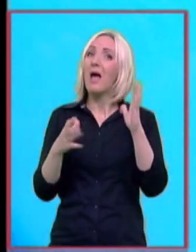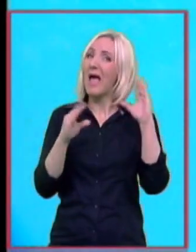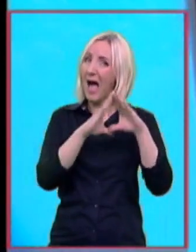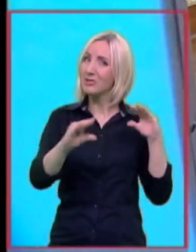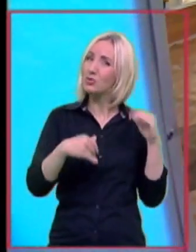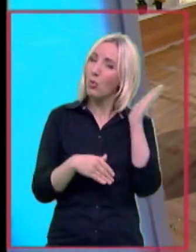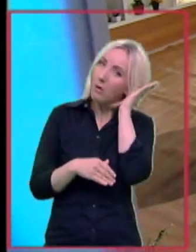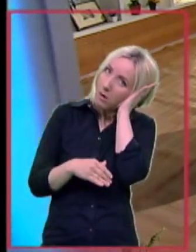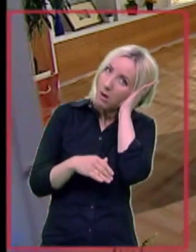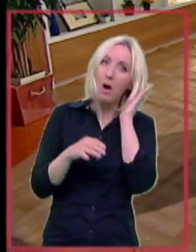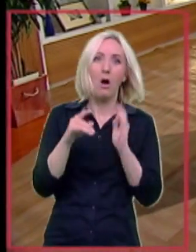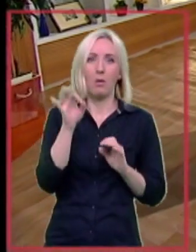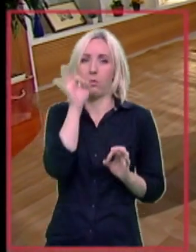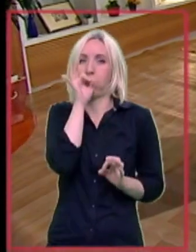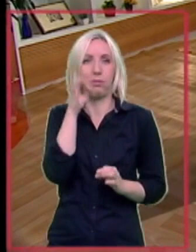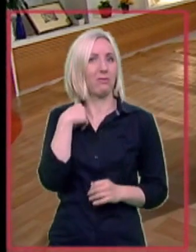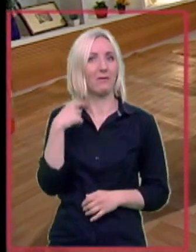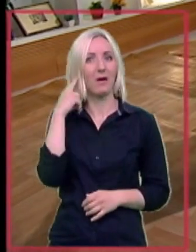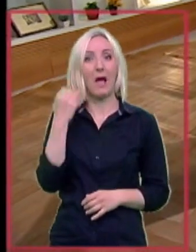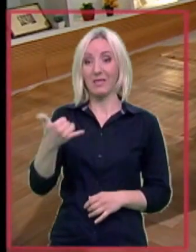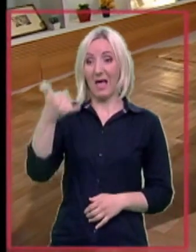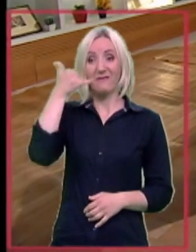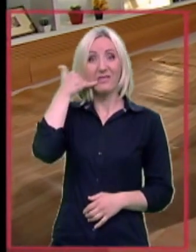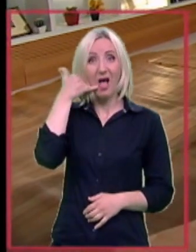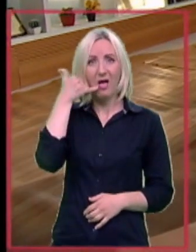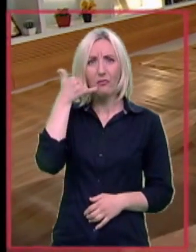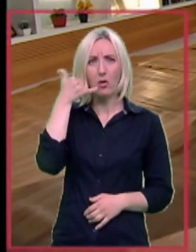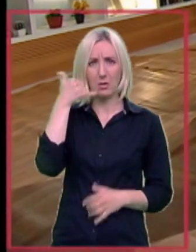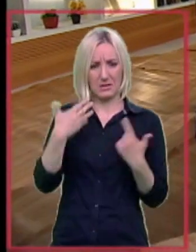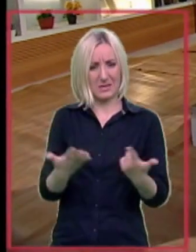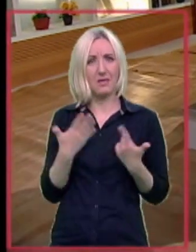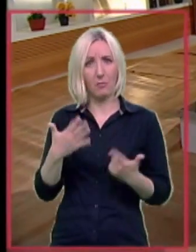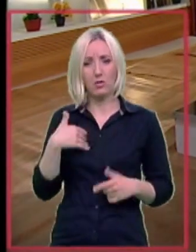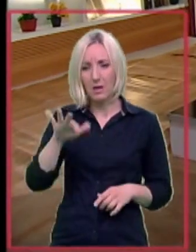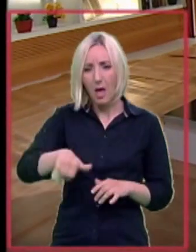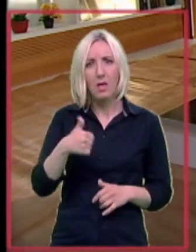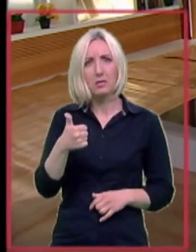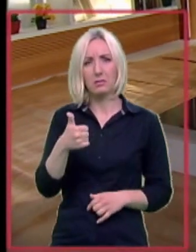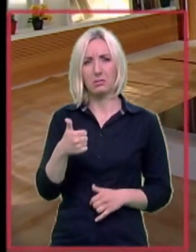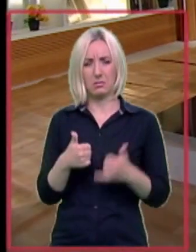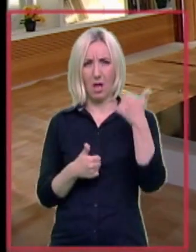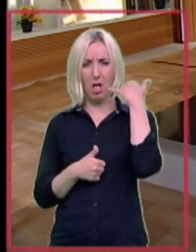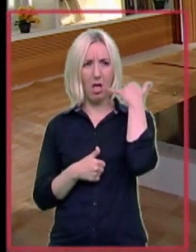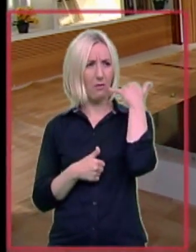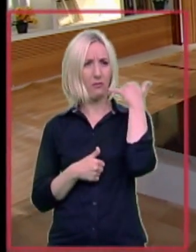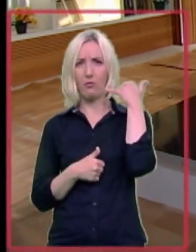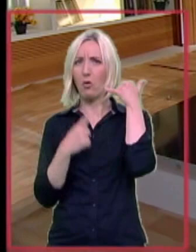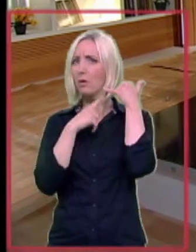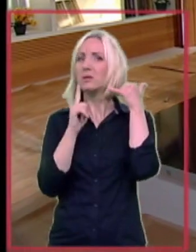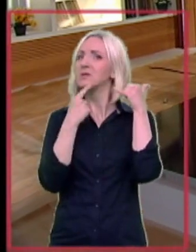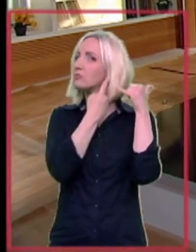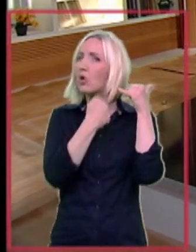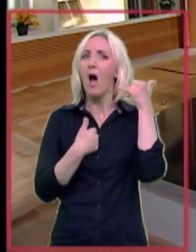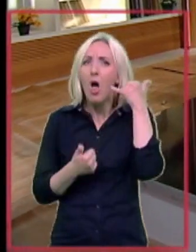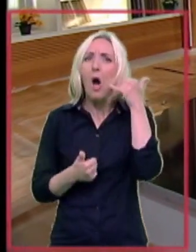nisam ništa čula. Kada sam se javila na telefon, eto, ja sam imala sedam godina, a meni je to isto bilo čudno, da nisam čula.